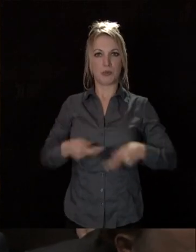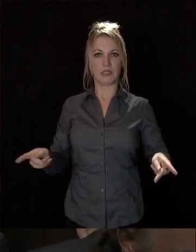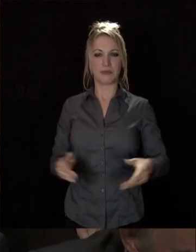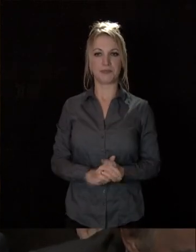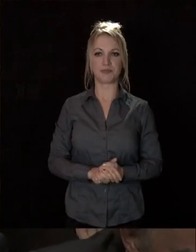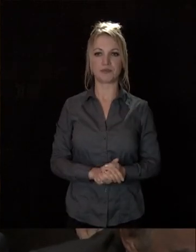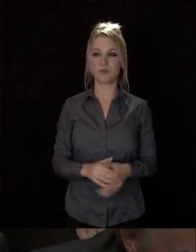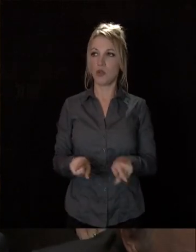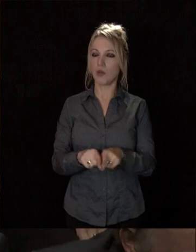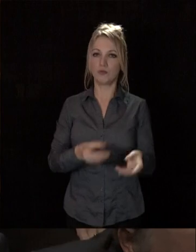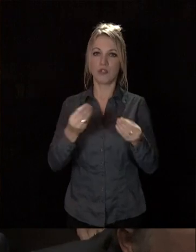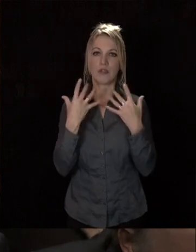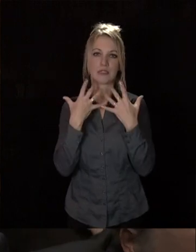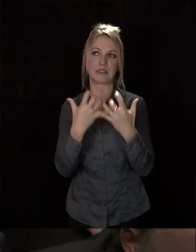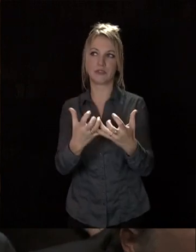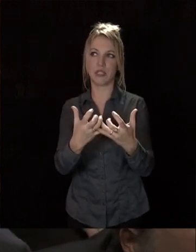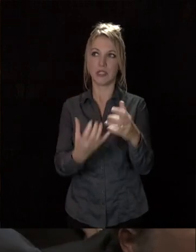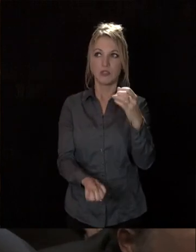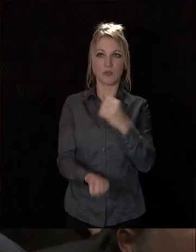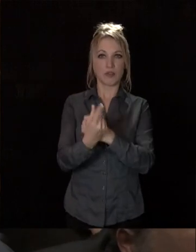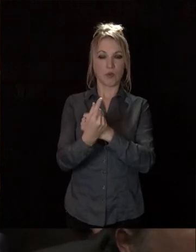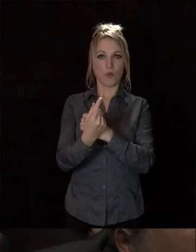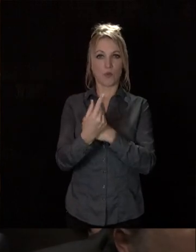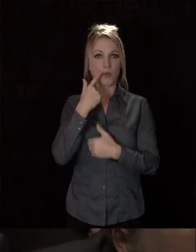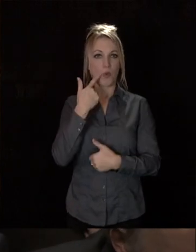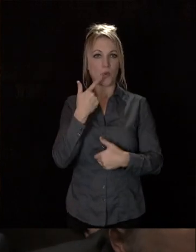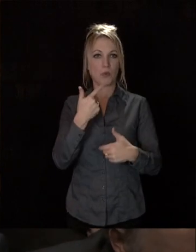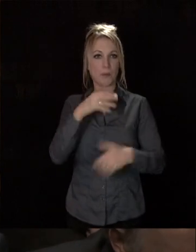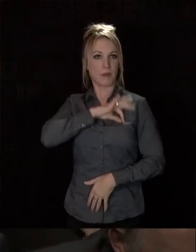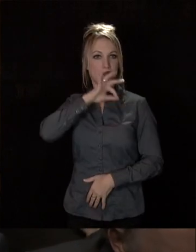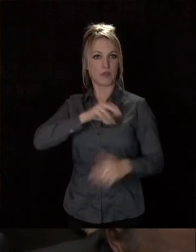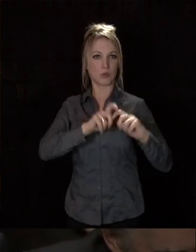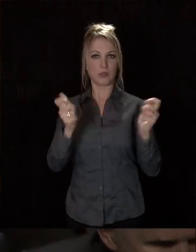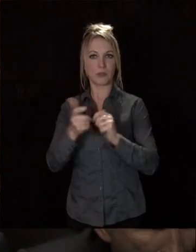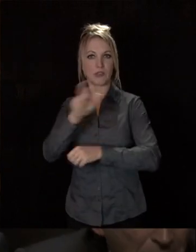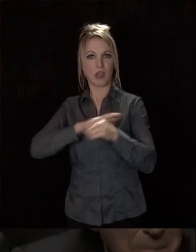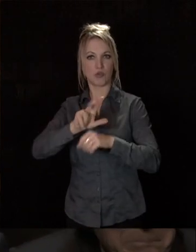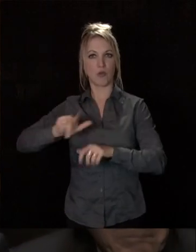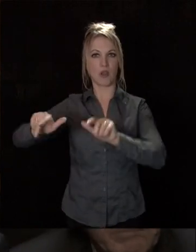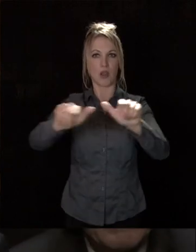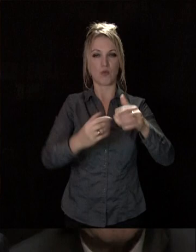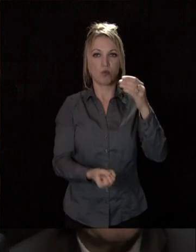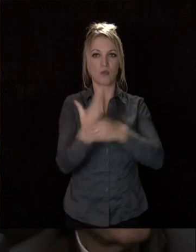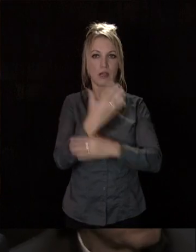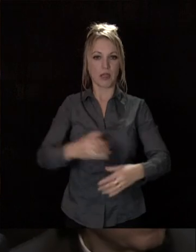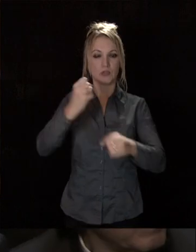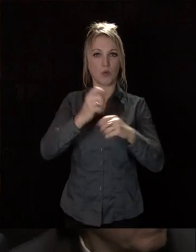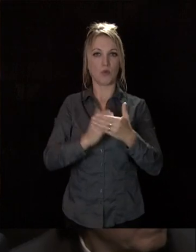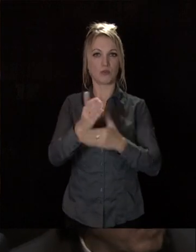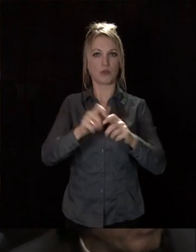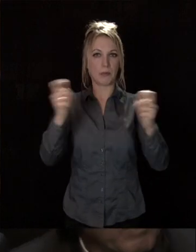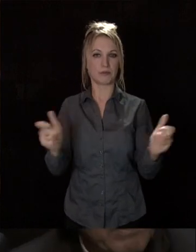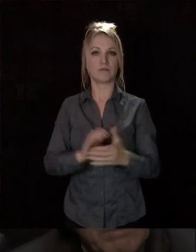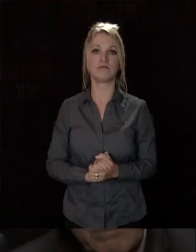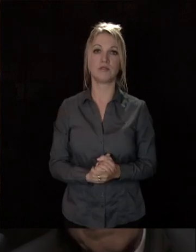outre un levier d'attractivité et d'innovation au bénéfice des entreprises de notre région et des start-up. C'est aussi une